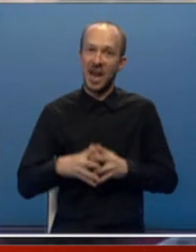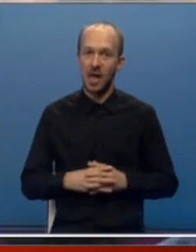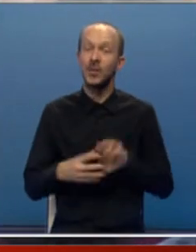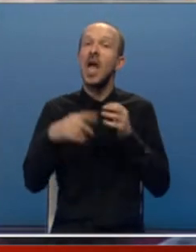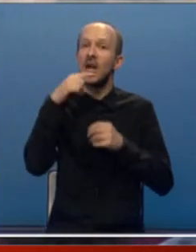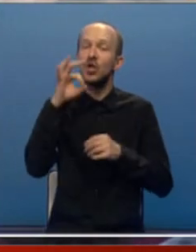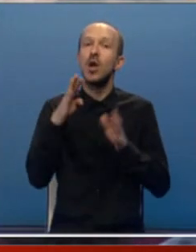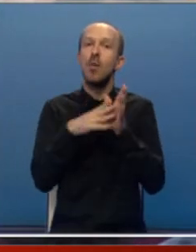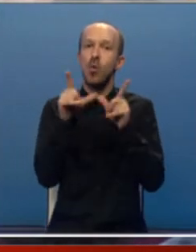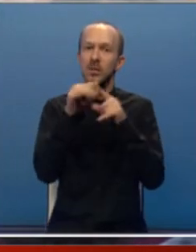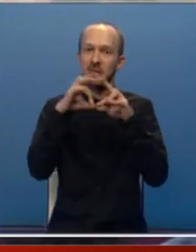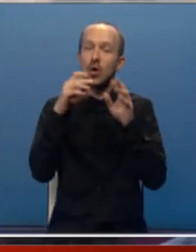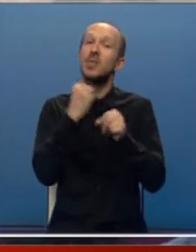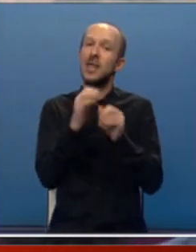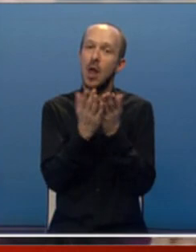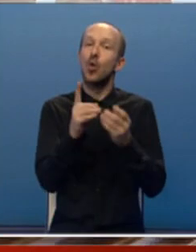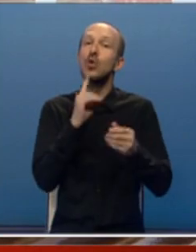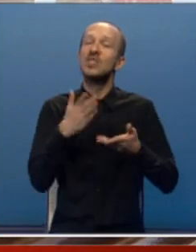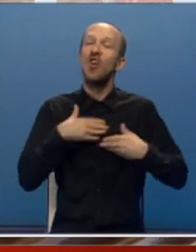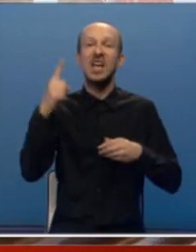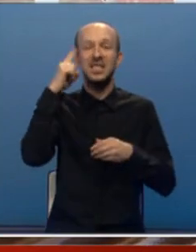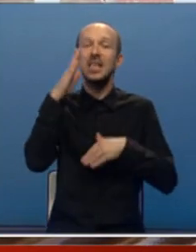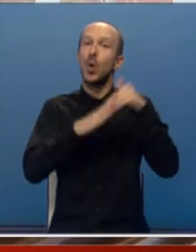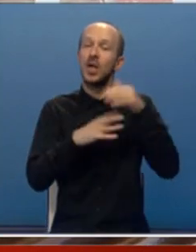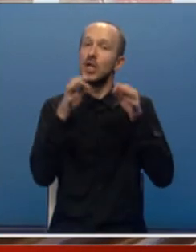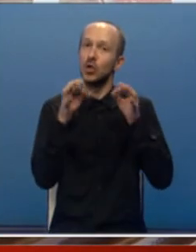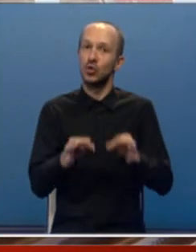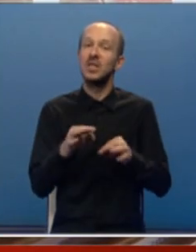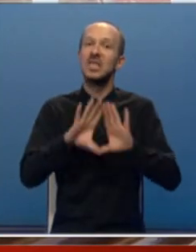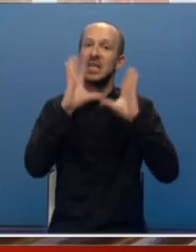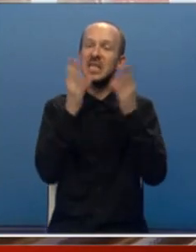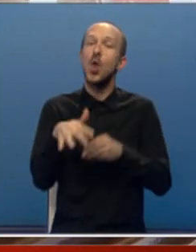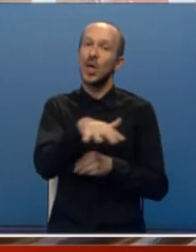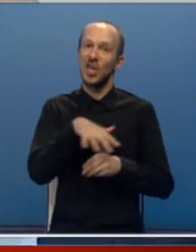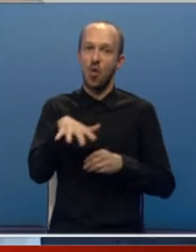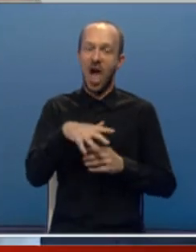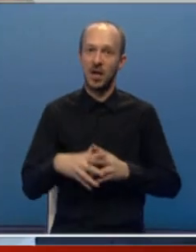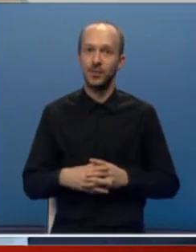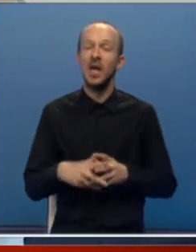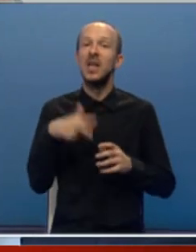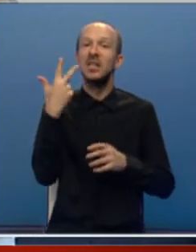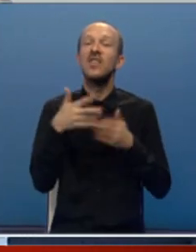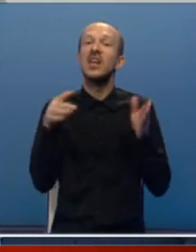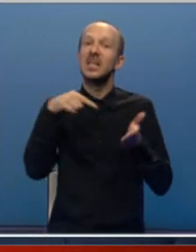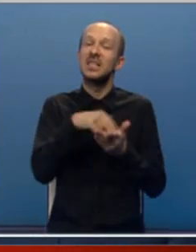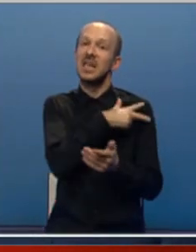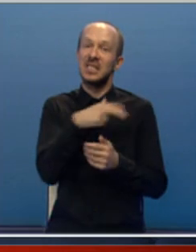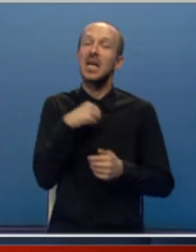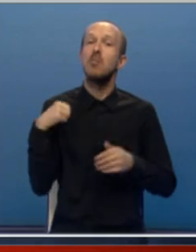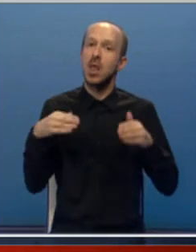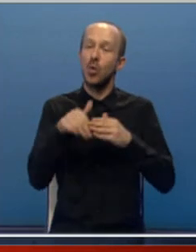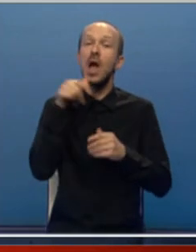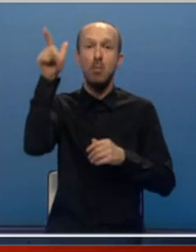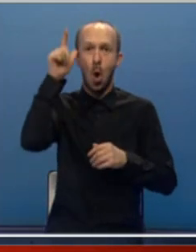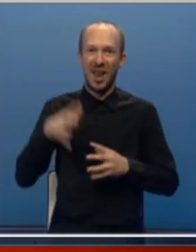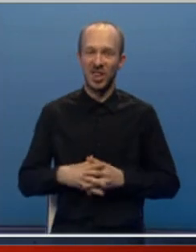Riječ je o multidisciplinarnom dijelu u koji su svoja znanja ugradili stručnjaci iz cijelog regiona. Tri velika centra Zagreba, Banja Luka i